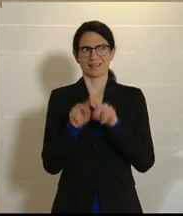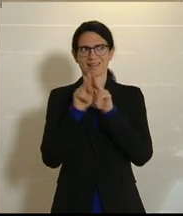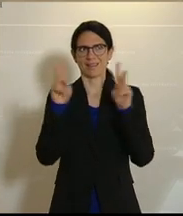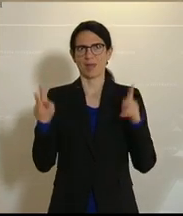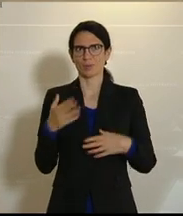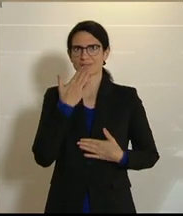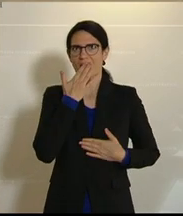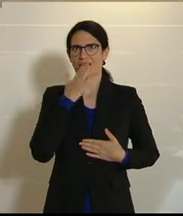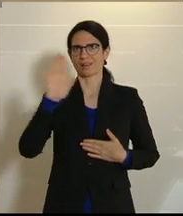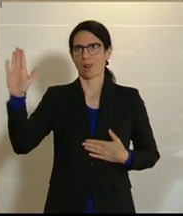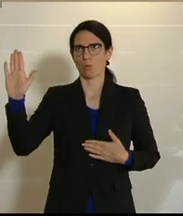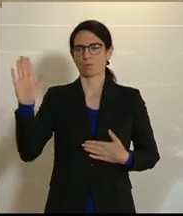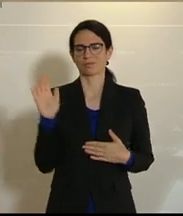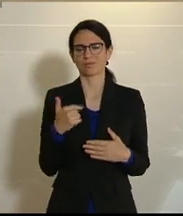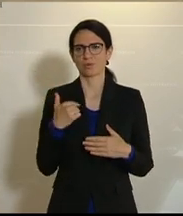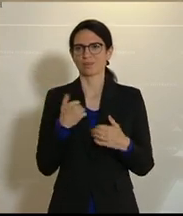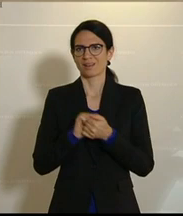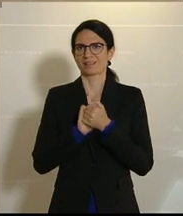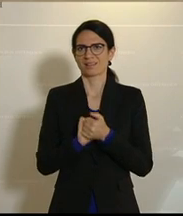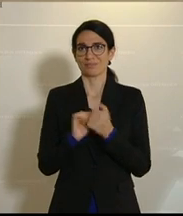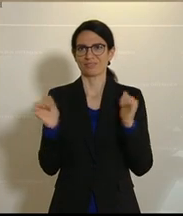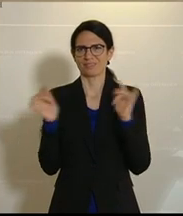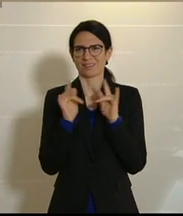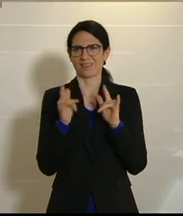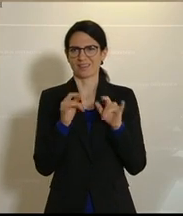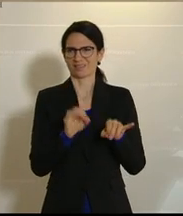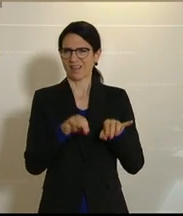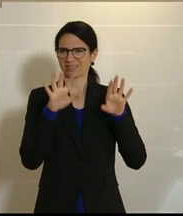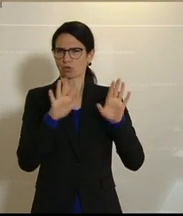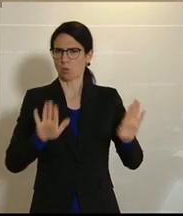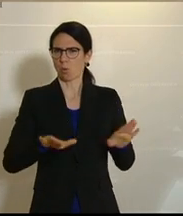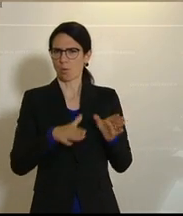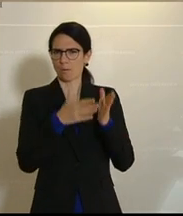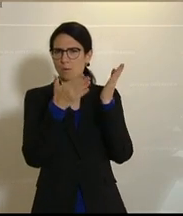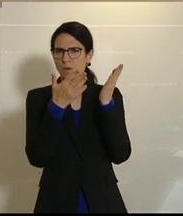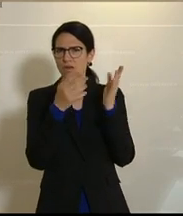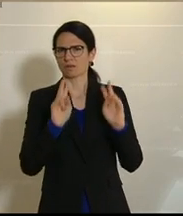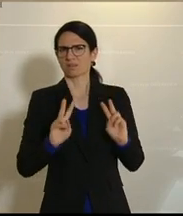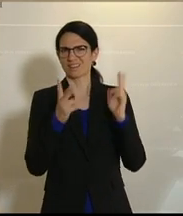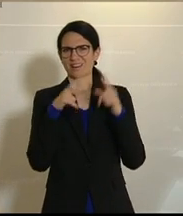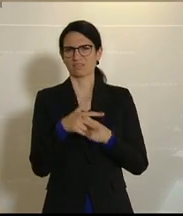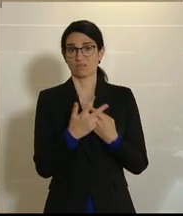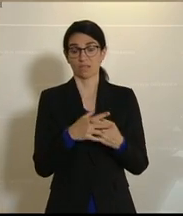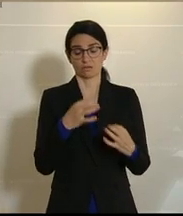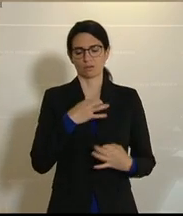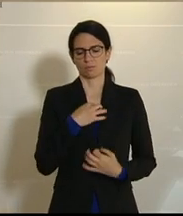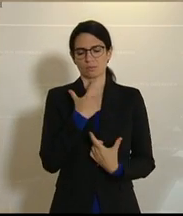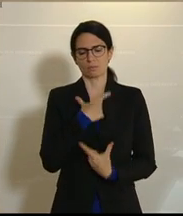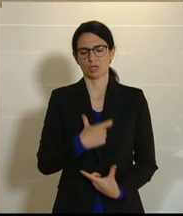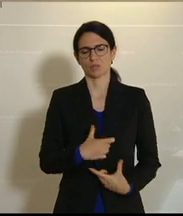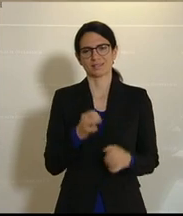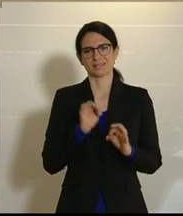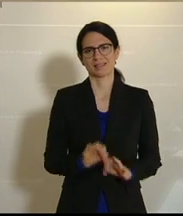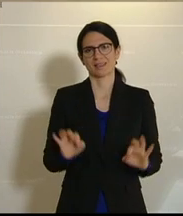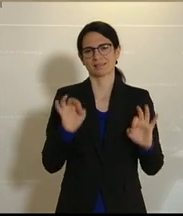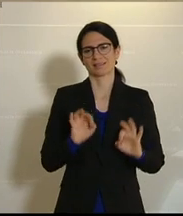Und dieser Kampf gegen die Atomlobby und diese Atomkraftwerke ist mir sozusagen schon ein sehr persönliches Anliegen. Und wir